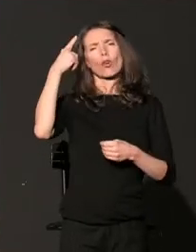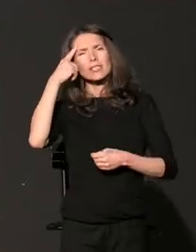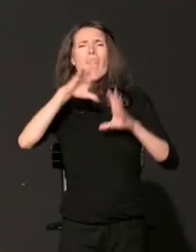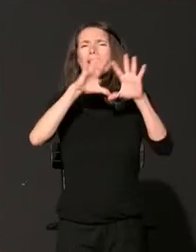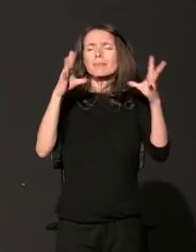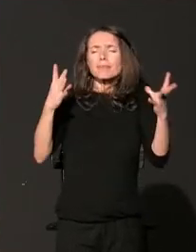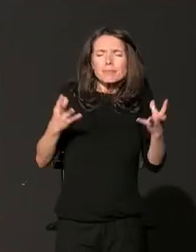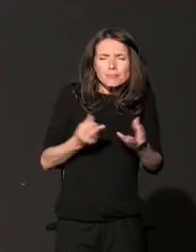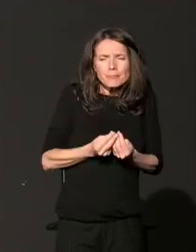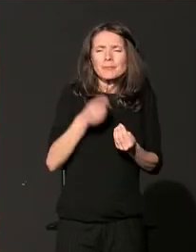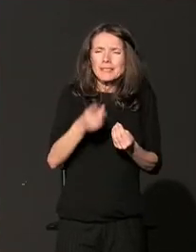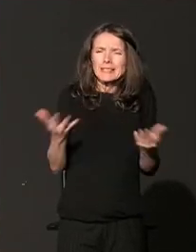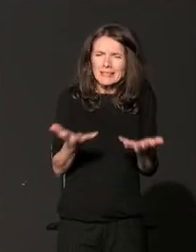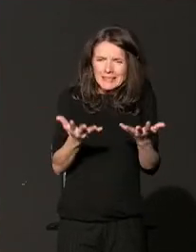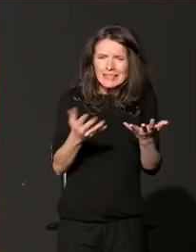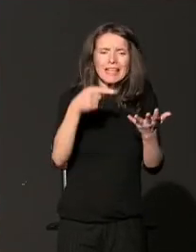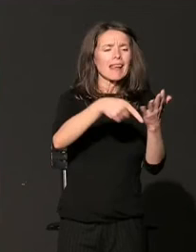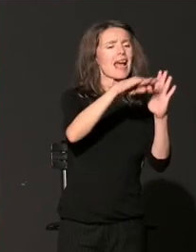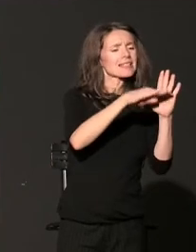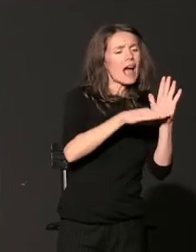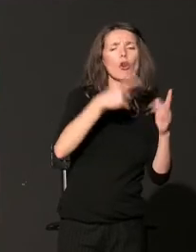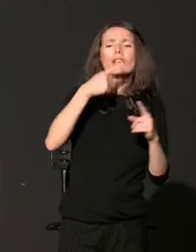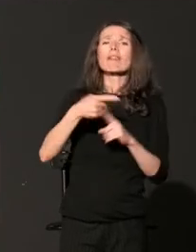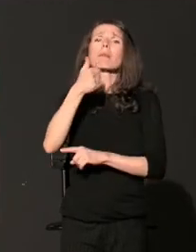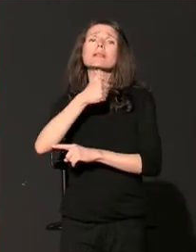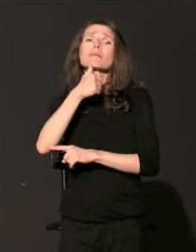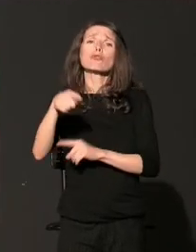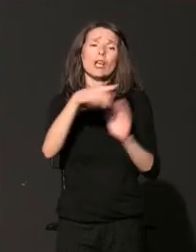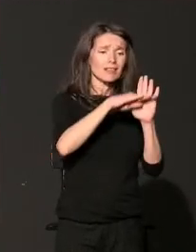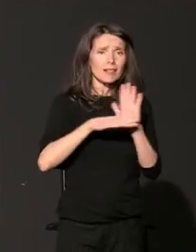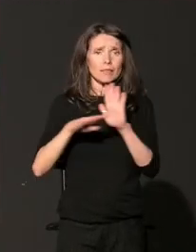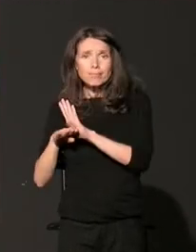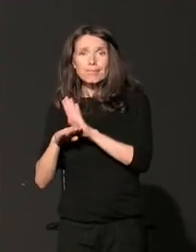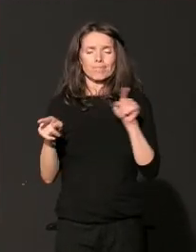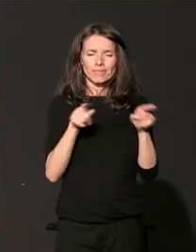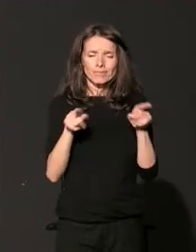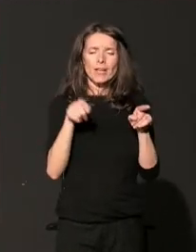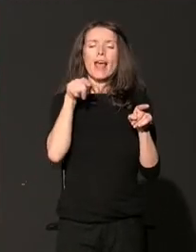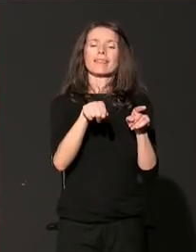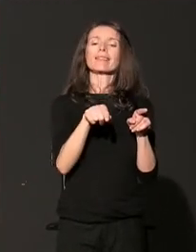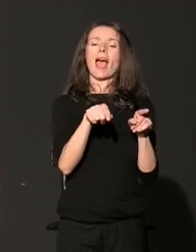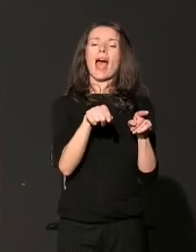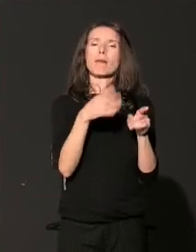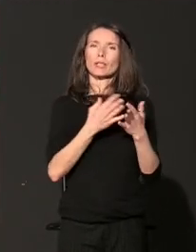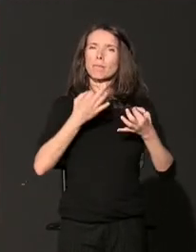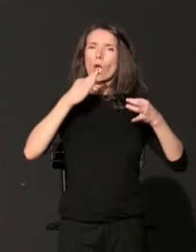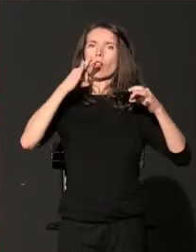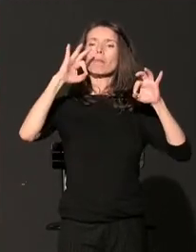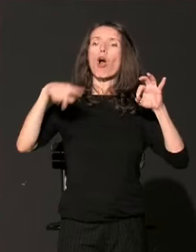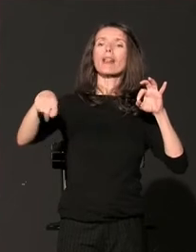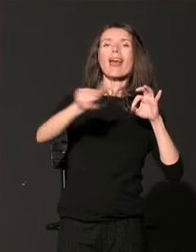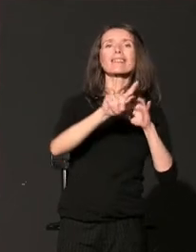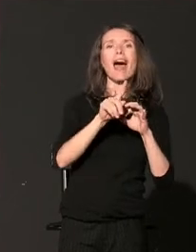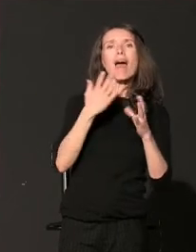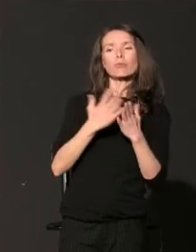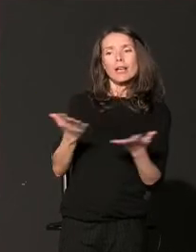napređenju zakonodavnog i fiskalnog okvira koji prepoznaje specifičnosti davanja i hrabro je različite darodavce